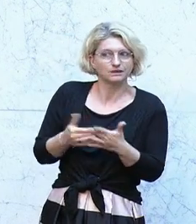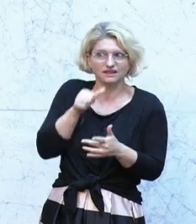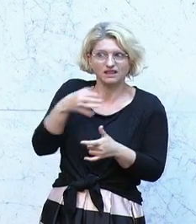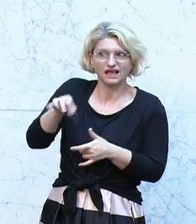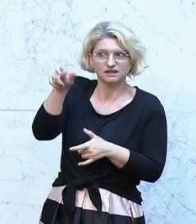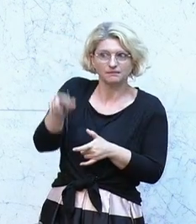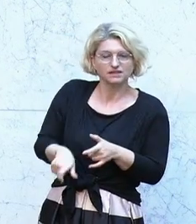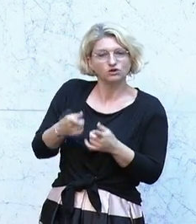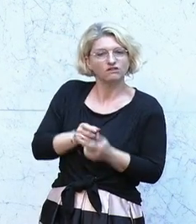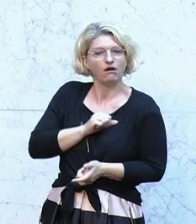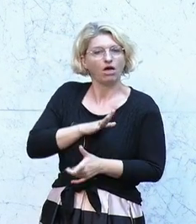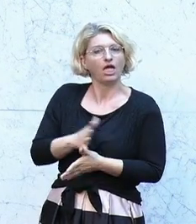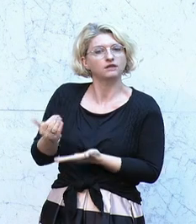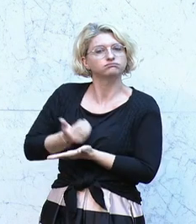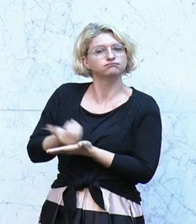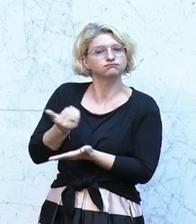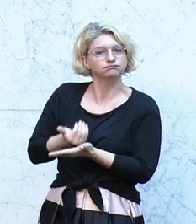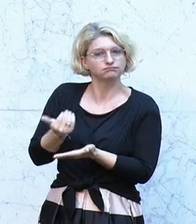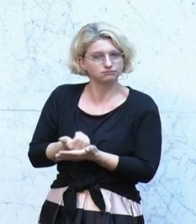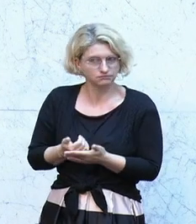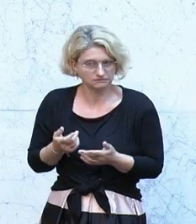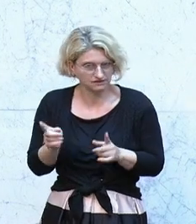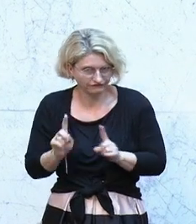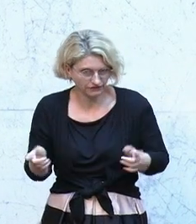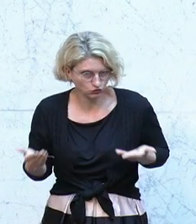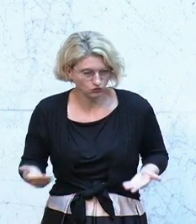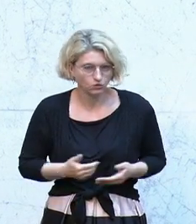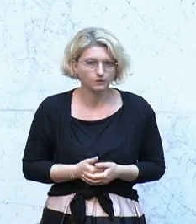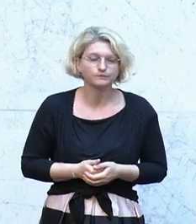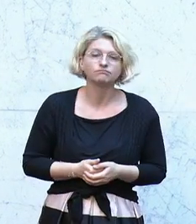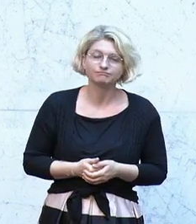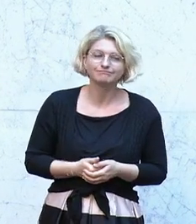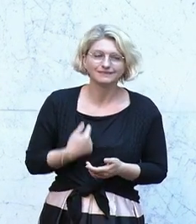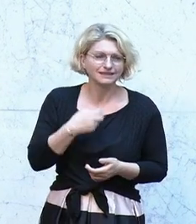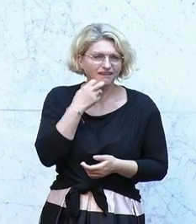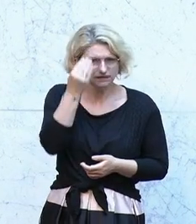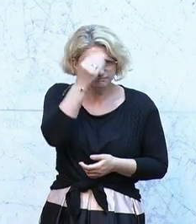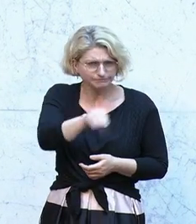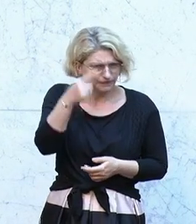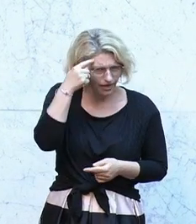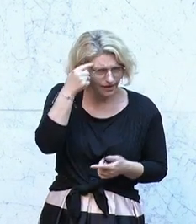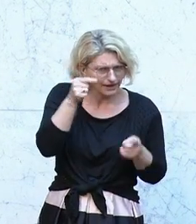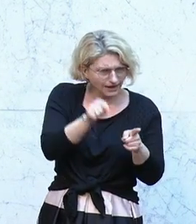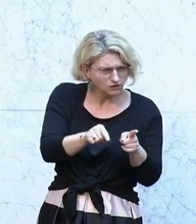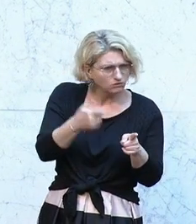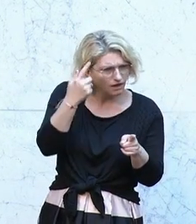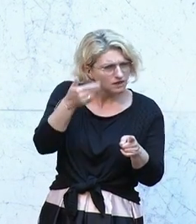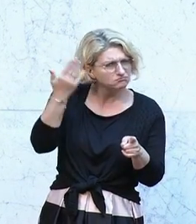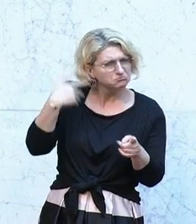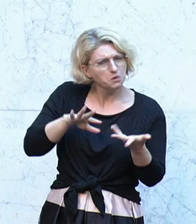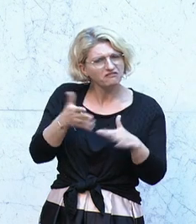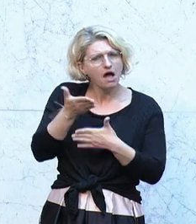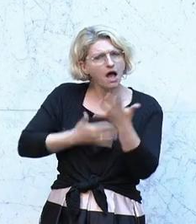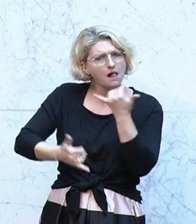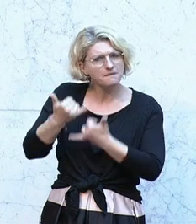über die Regeln von uns allen stehen. Und da möchte ich Sie erinnern, wie groß die Empörung war vor einem guten halben